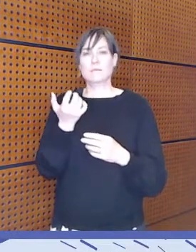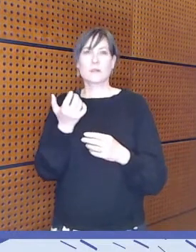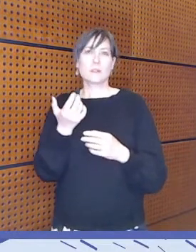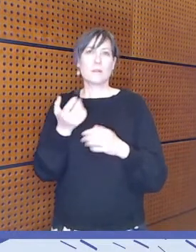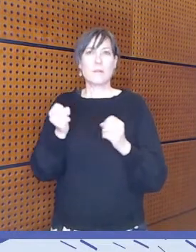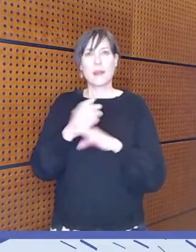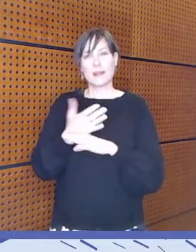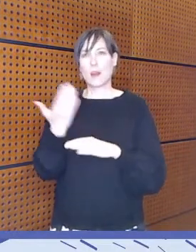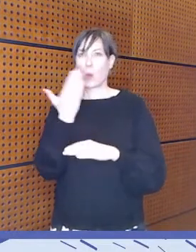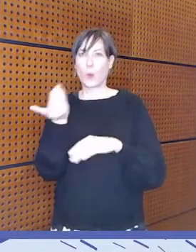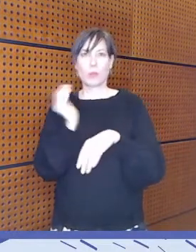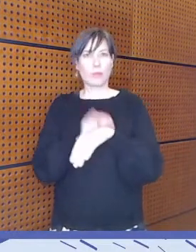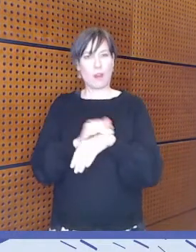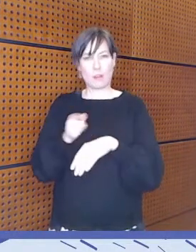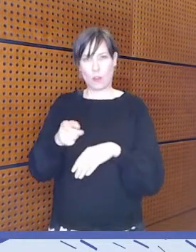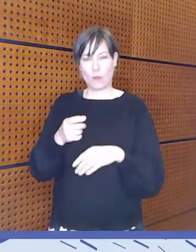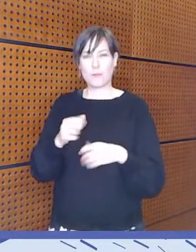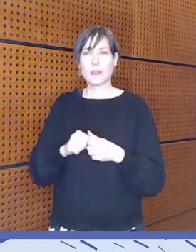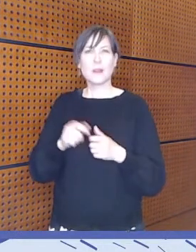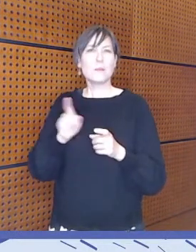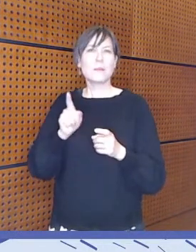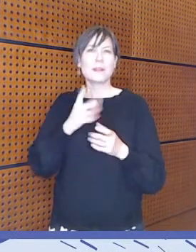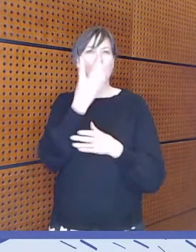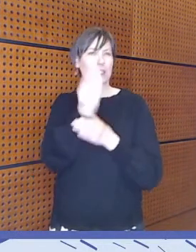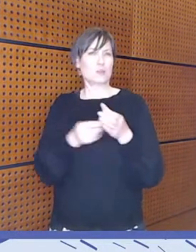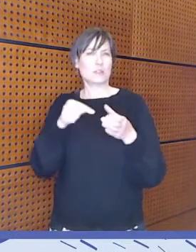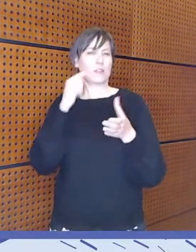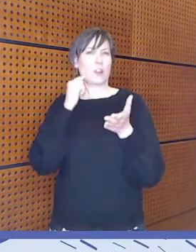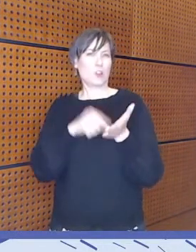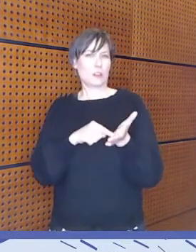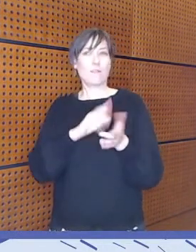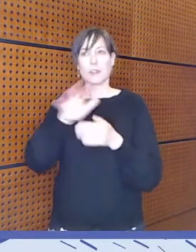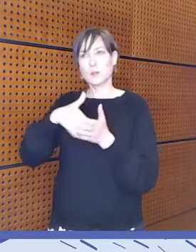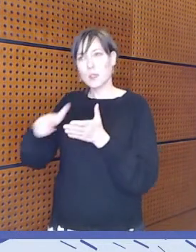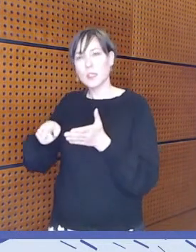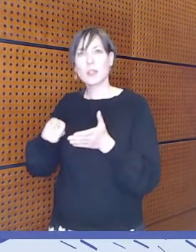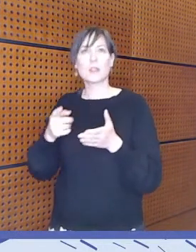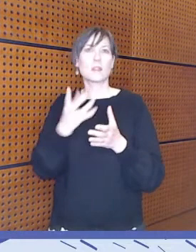tarkoittaa sinulle, kun ajatellaan mediakasvatusta ja viittomakieltä?